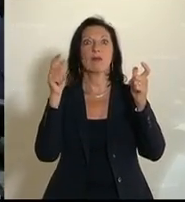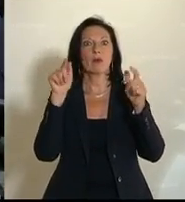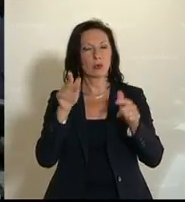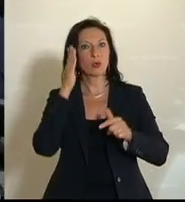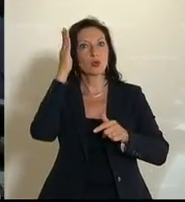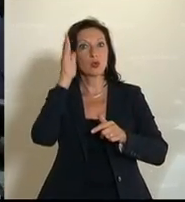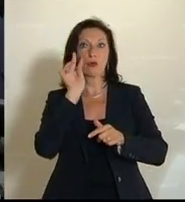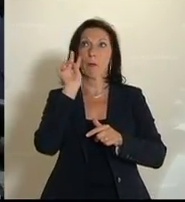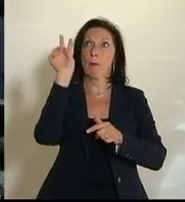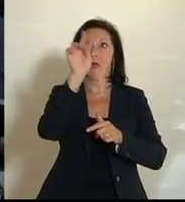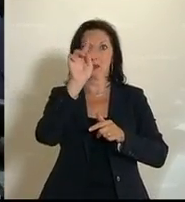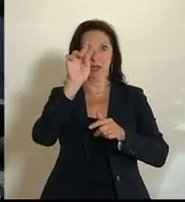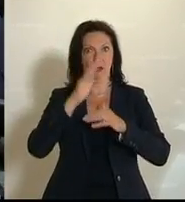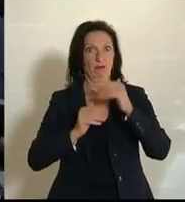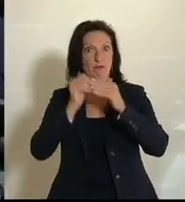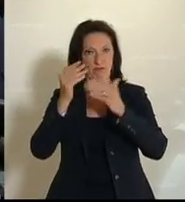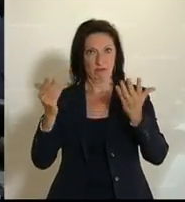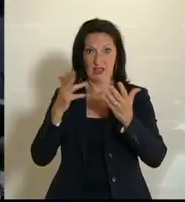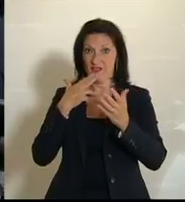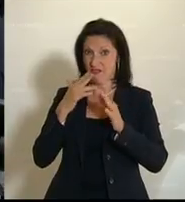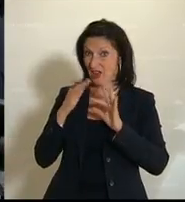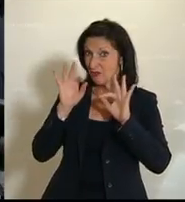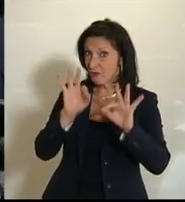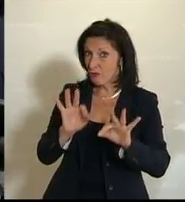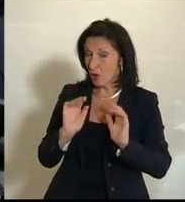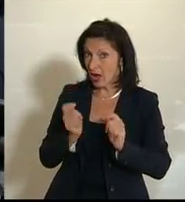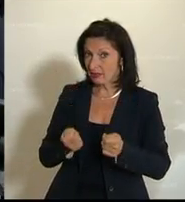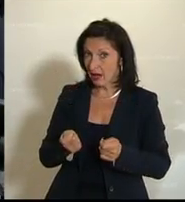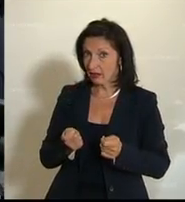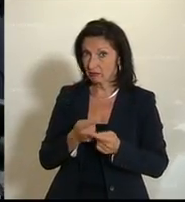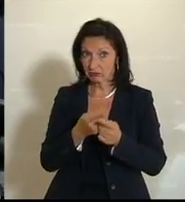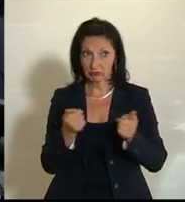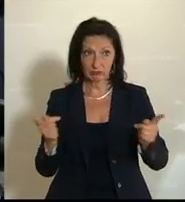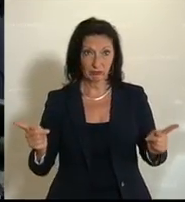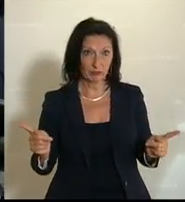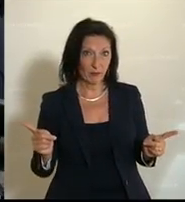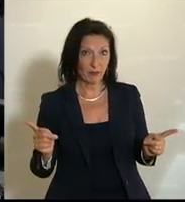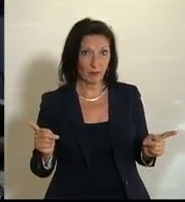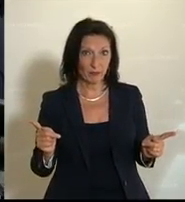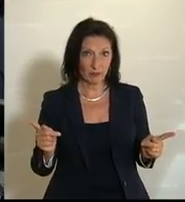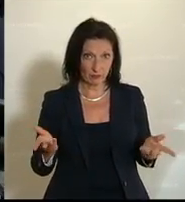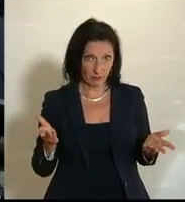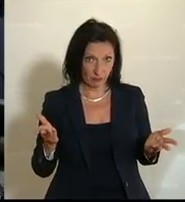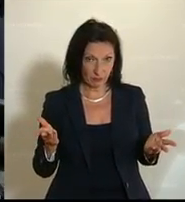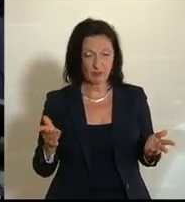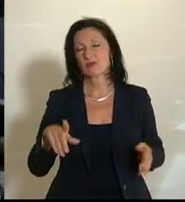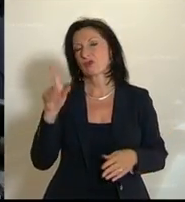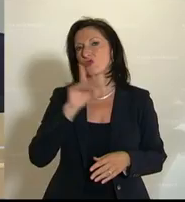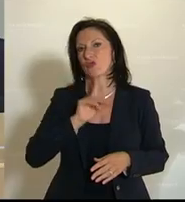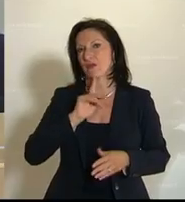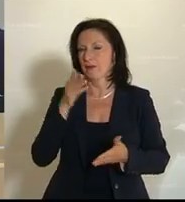Wer ist für diesen Entschließungsantrag? Den bitte ich um ein Zeichen der Zustimmung. Das ist die Minderheit